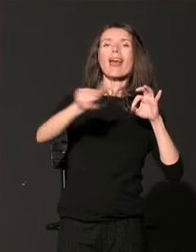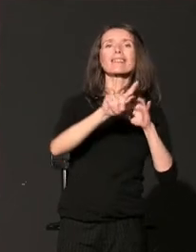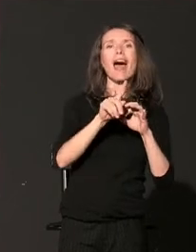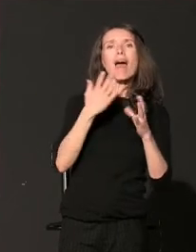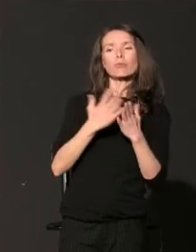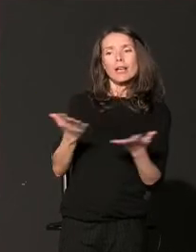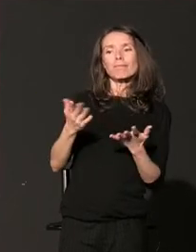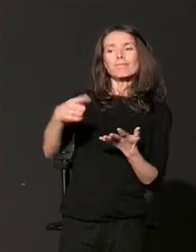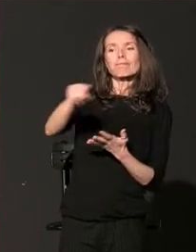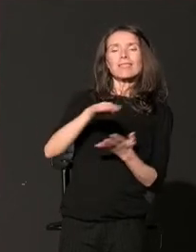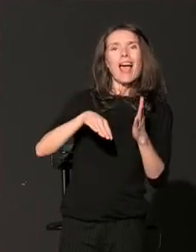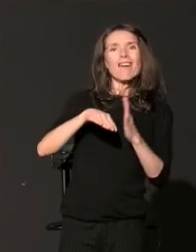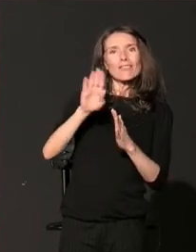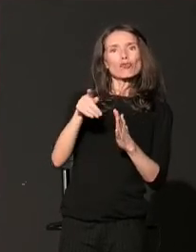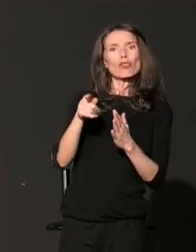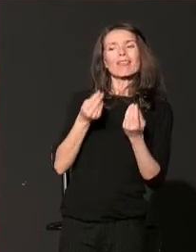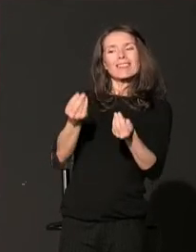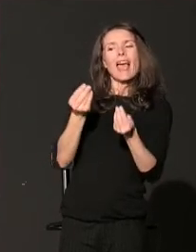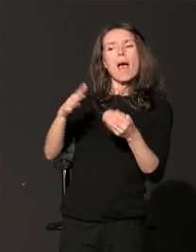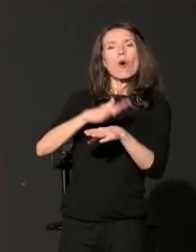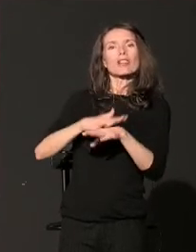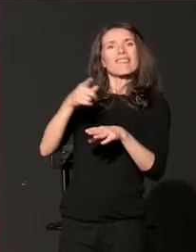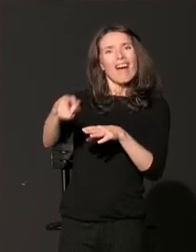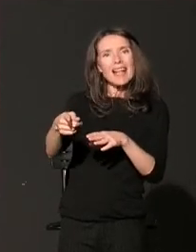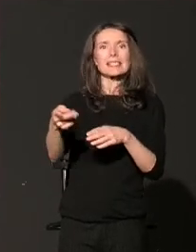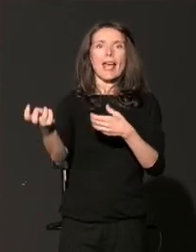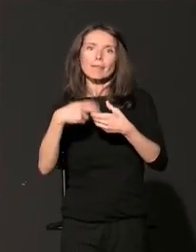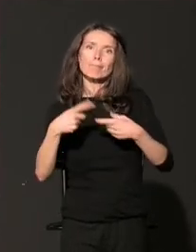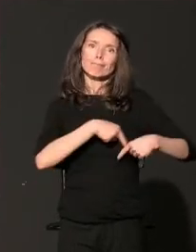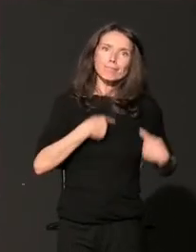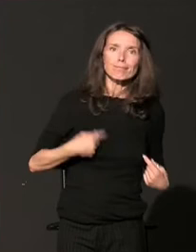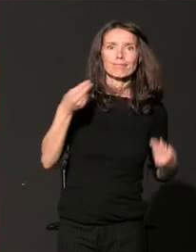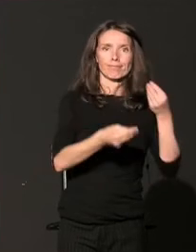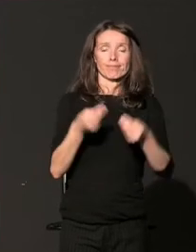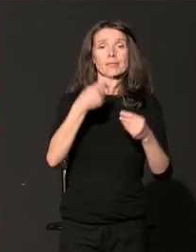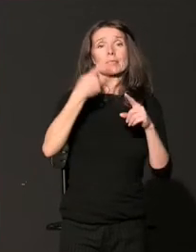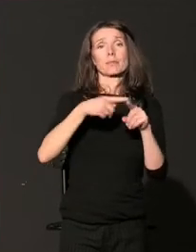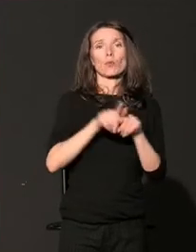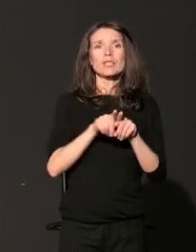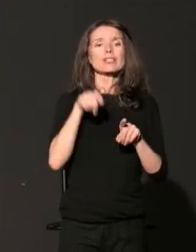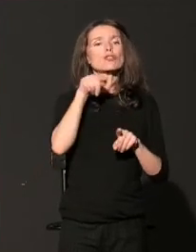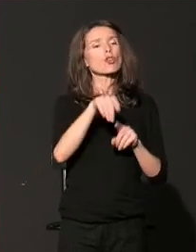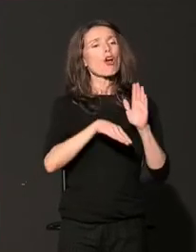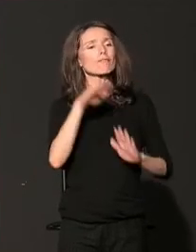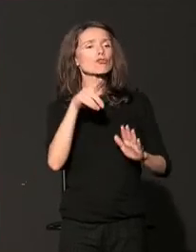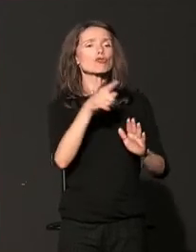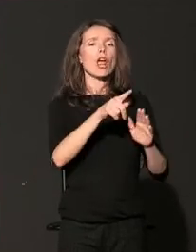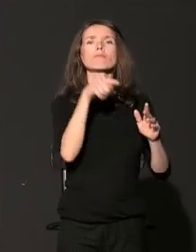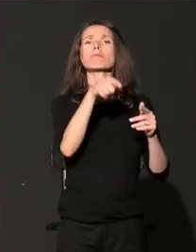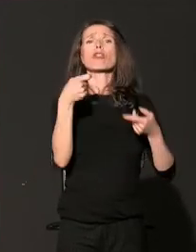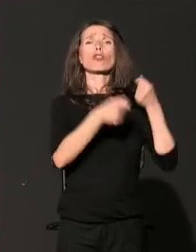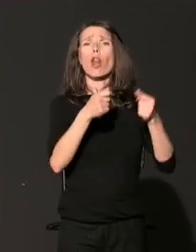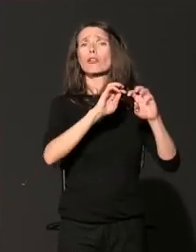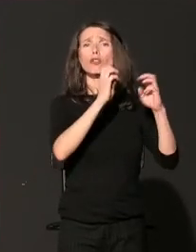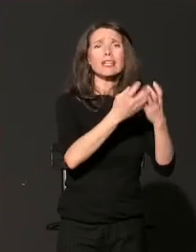da se više uključe. Takođe da doprinesemo razvoju filantropske infrastrukture kroz jačanje donatorskih foruma, ali i